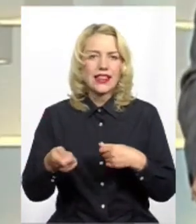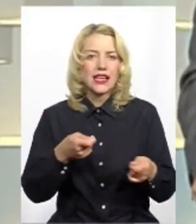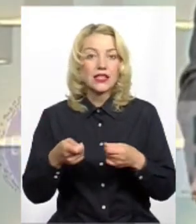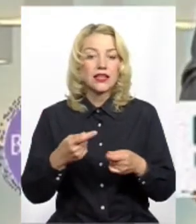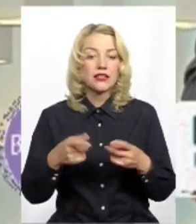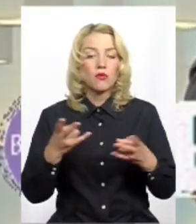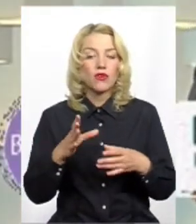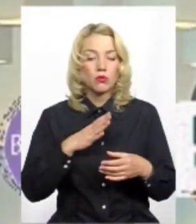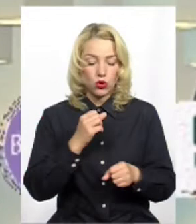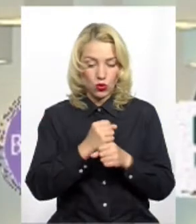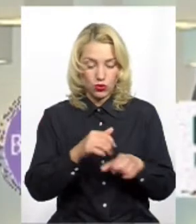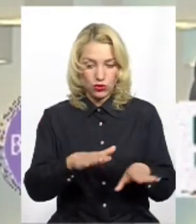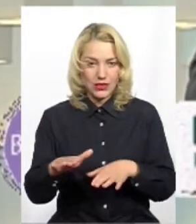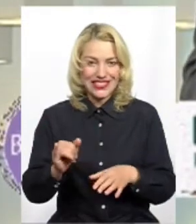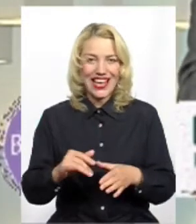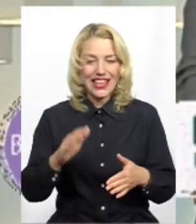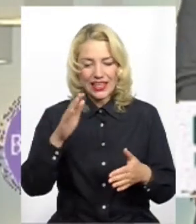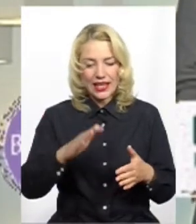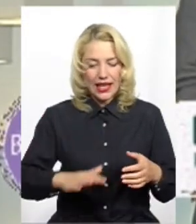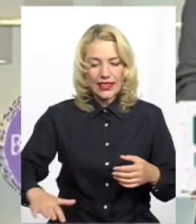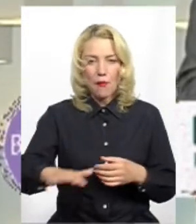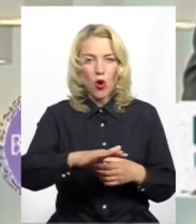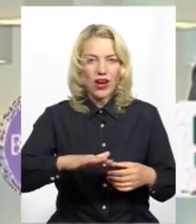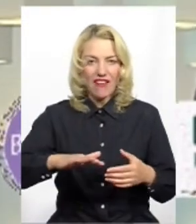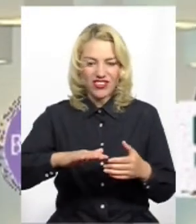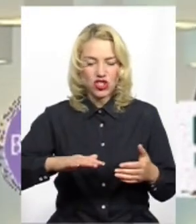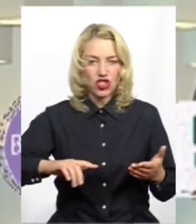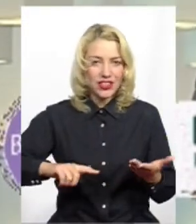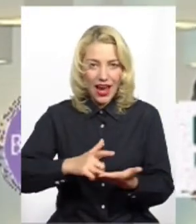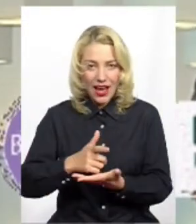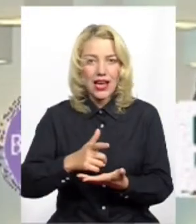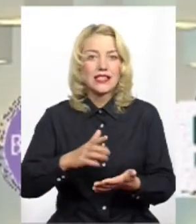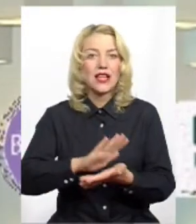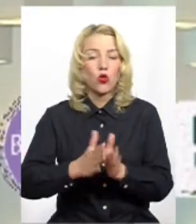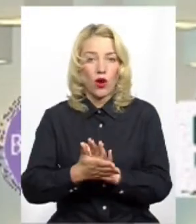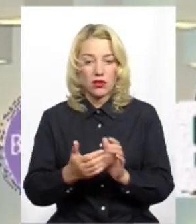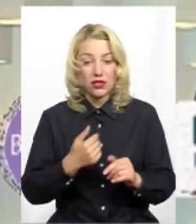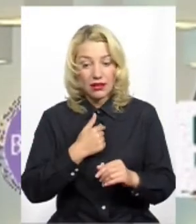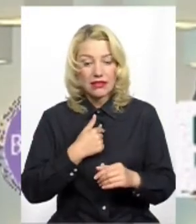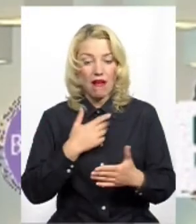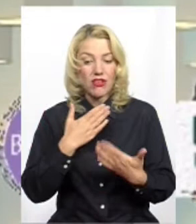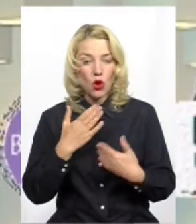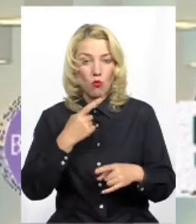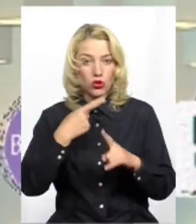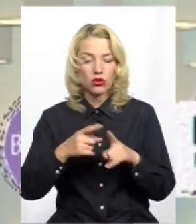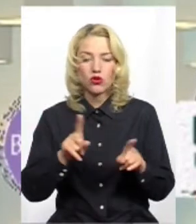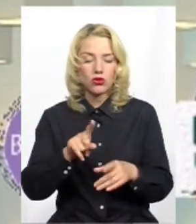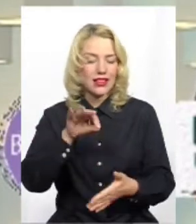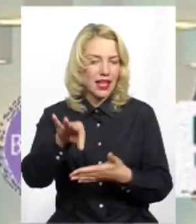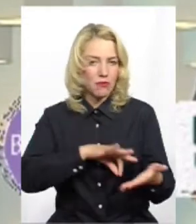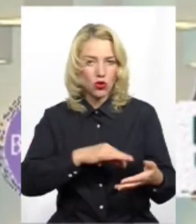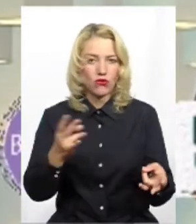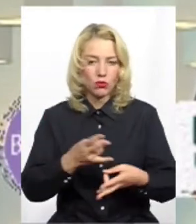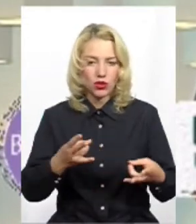робочі місця і демографічна ситуація. Тому я ставлюся досить позитивно, що терміново потрібно